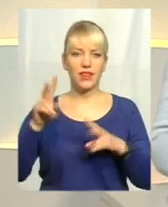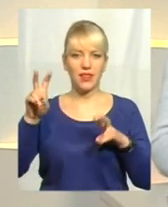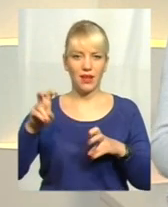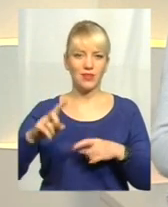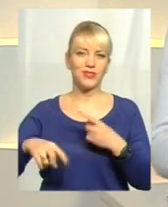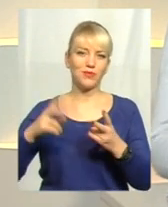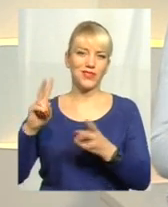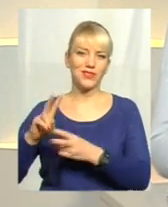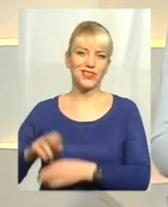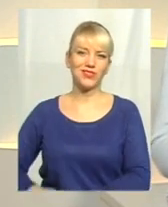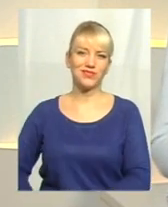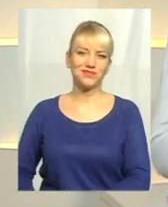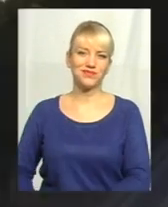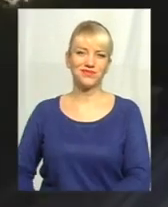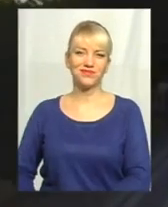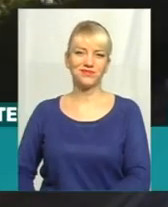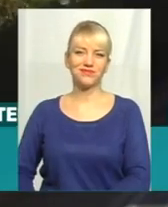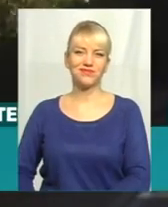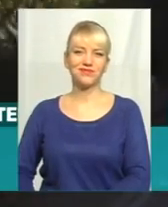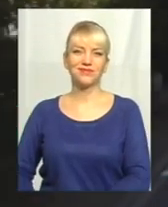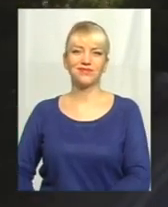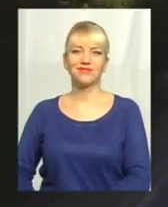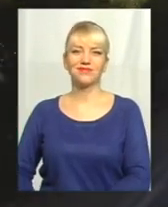побачимось. Дякую.